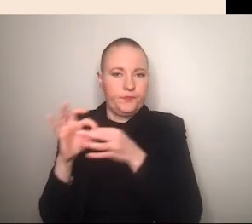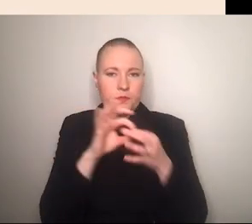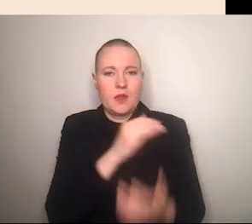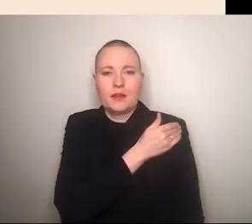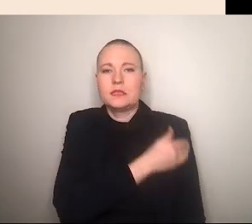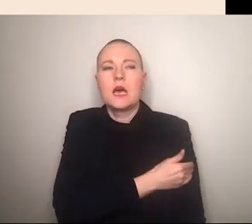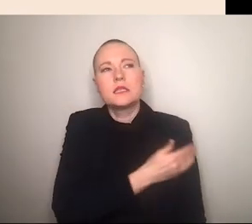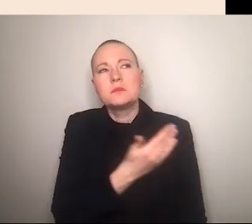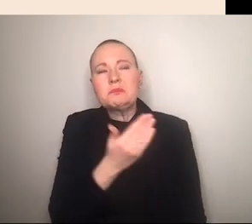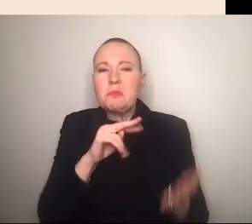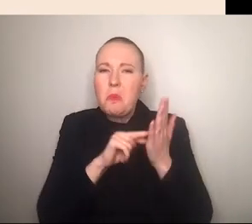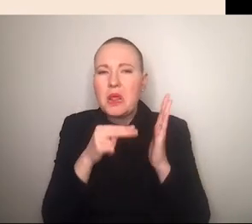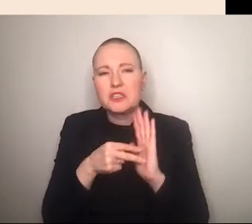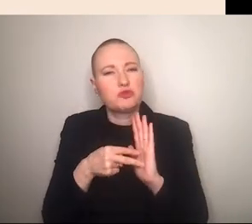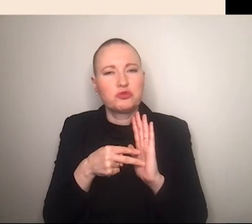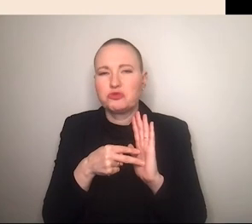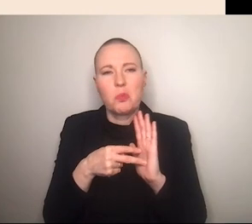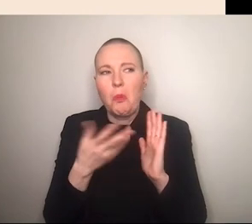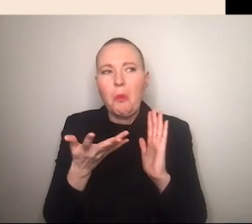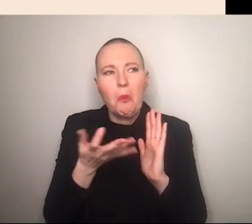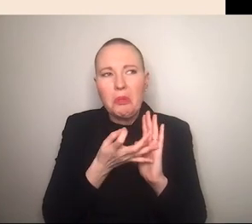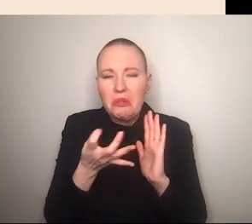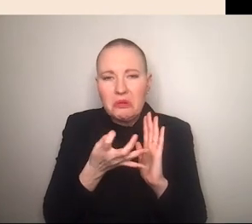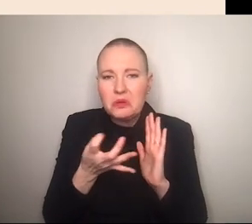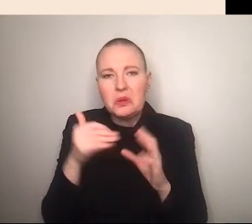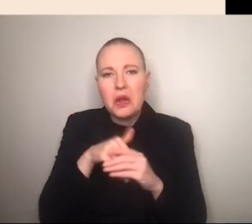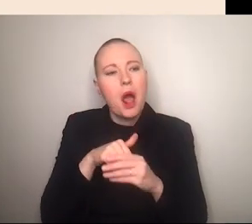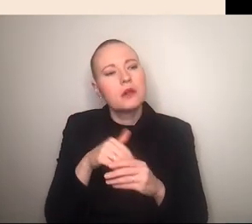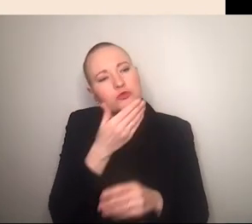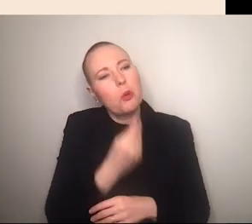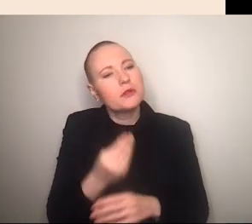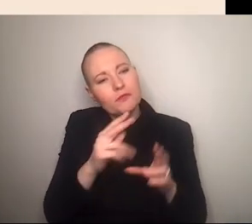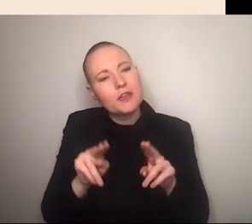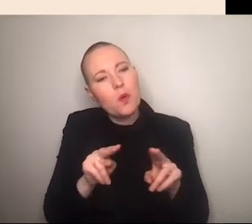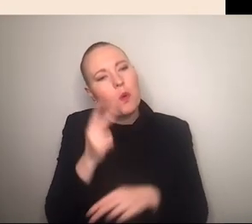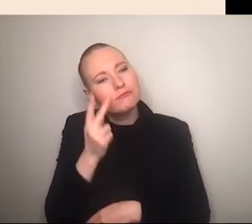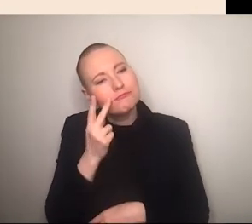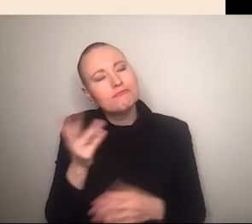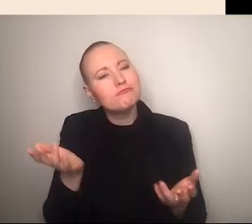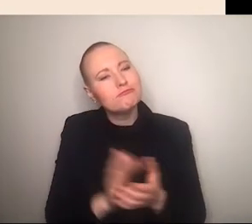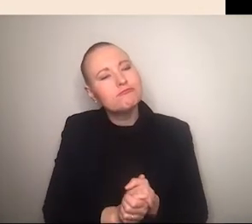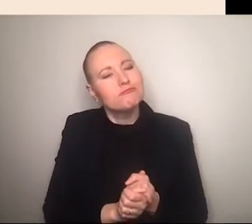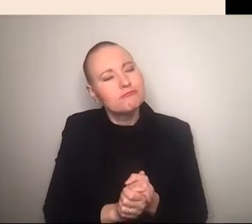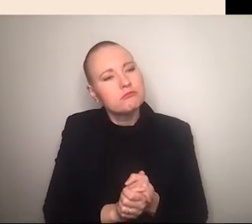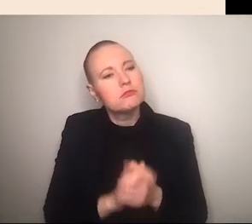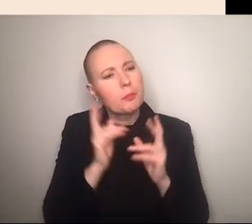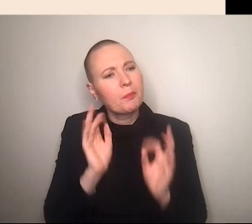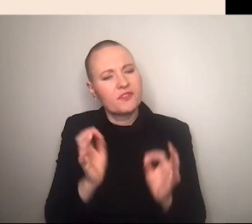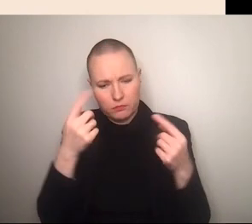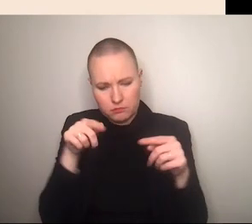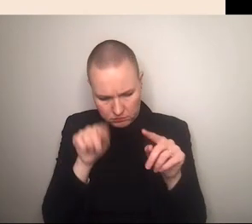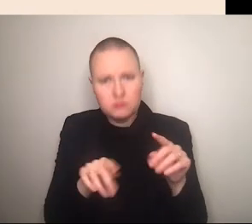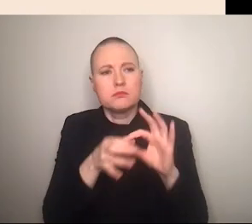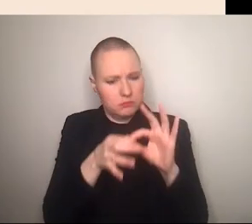eher unpolitischen politisch erscheinen inhalten die dann eben dann doch eine explizit politische position